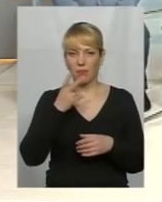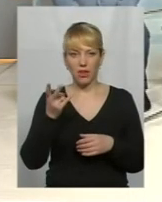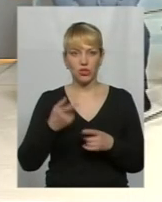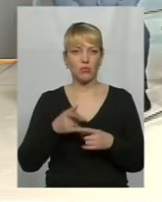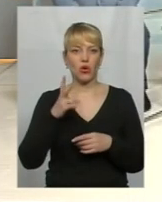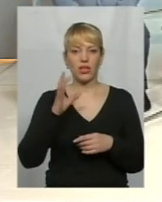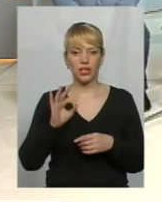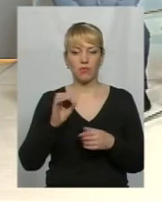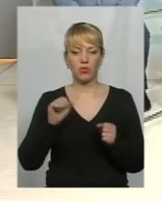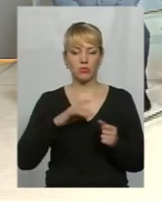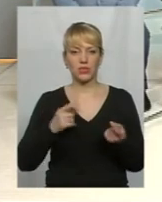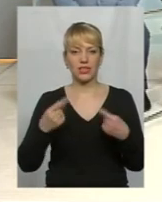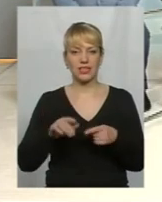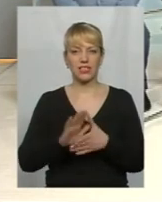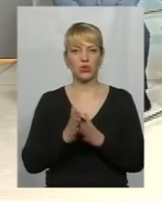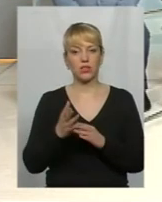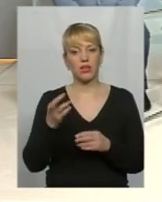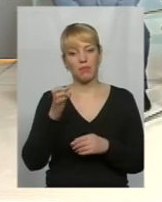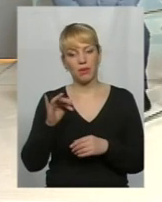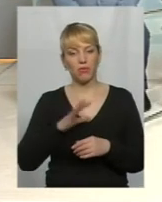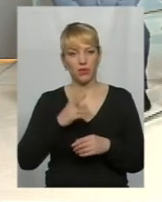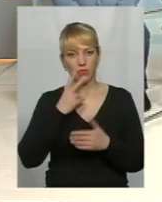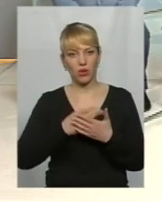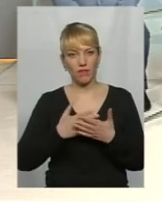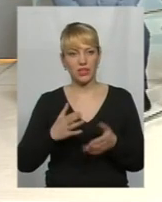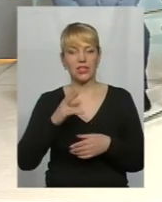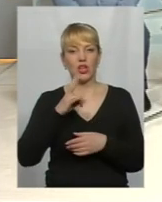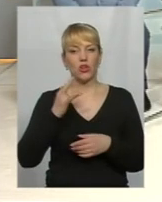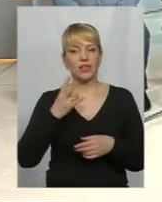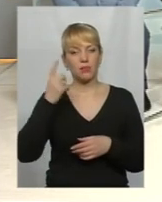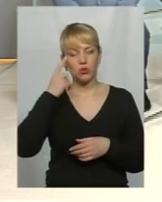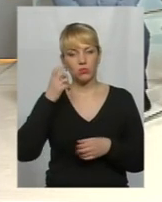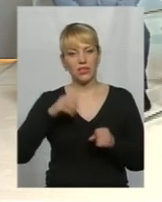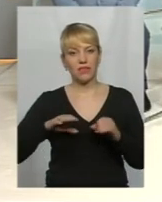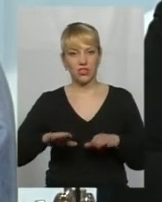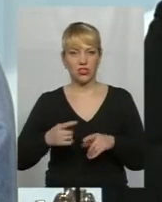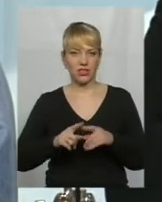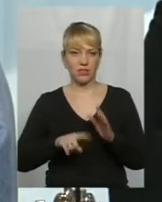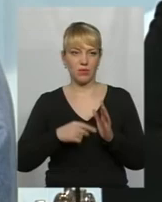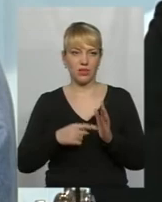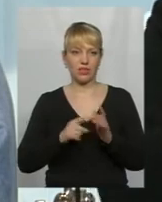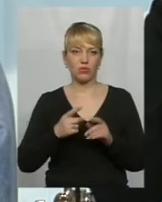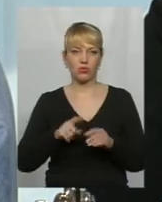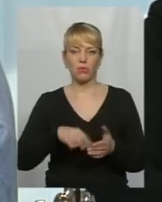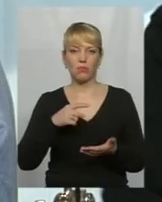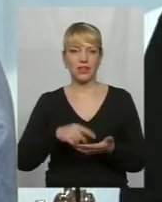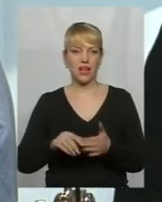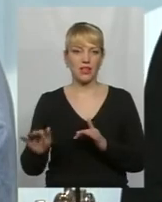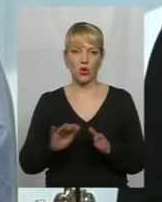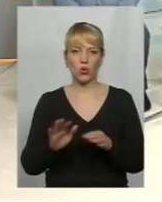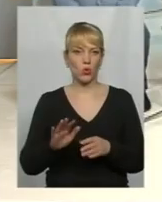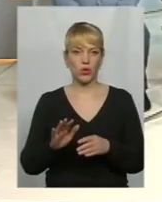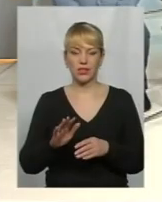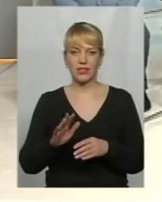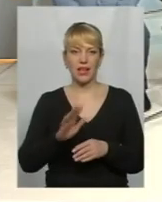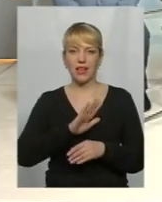ситуації на сьогоднішнього дня, вони вже повинні були б якогось проявитися. Але потрібно думати і врішувати це питання, тому що питання рухається не в нашу сторону,